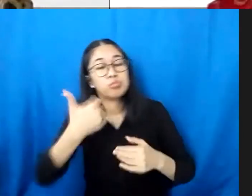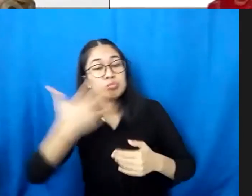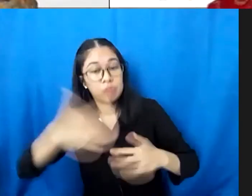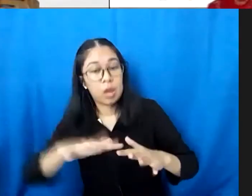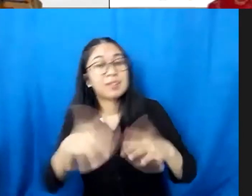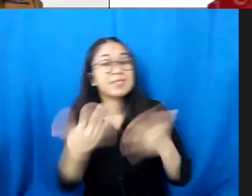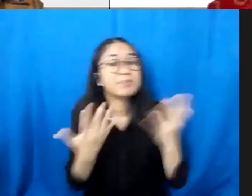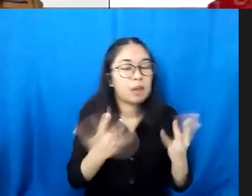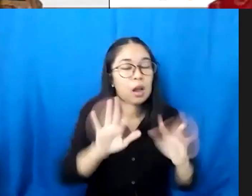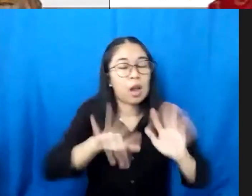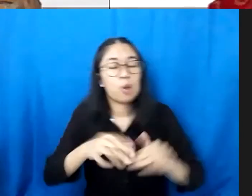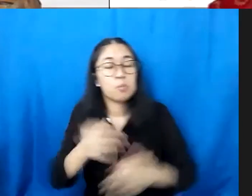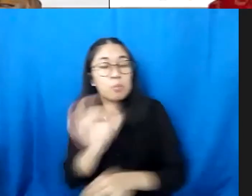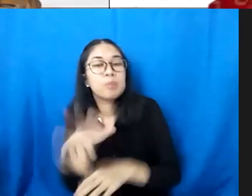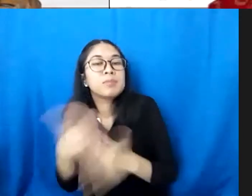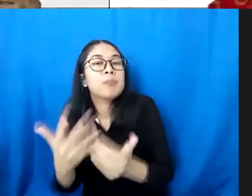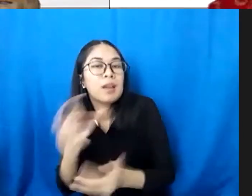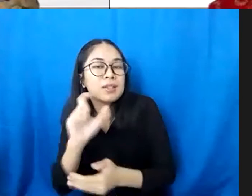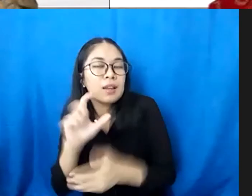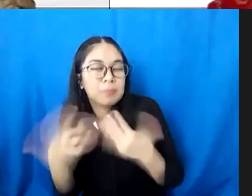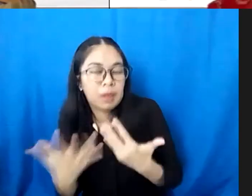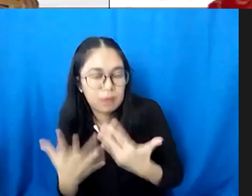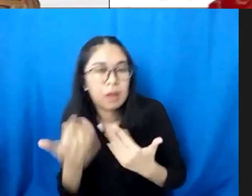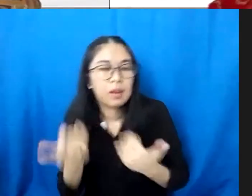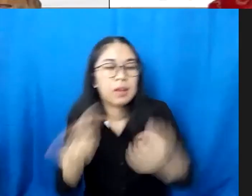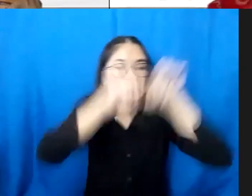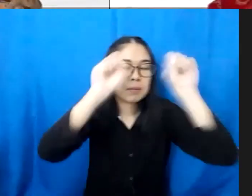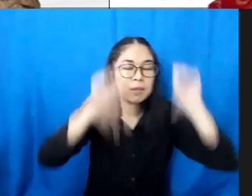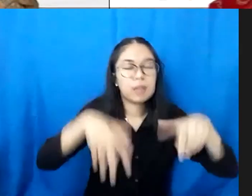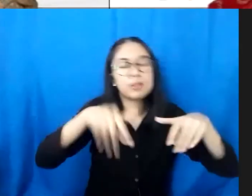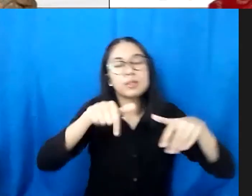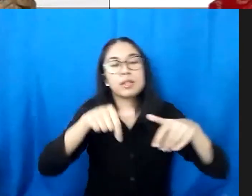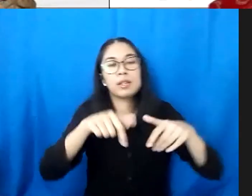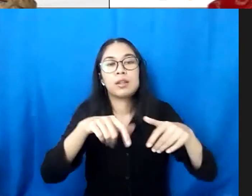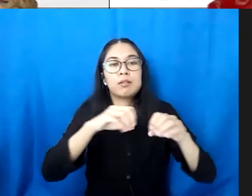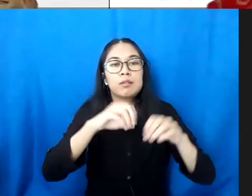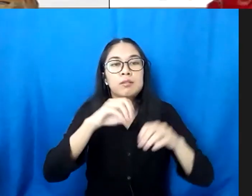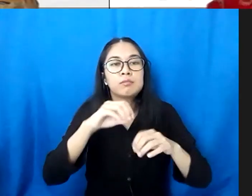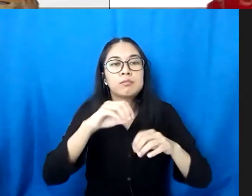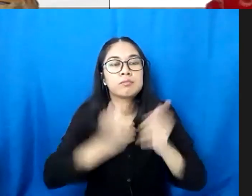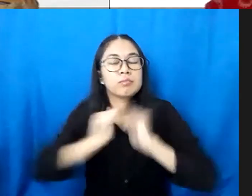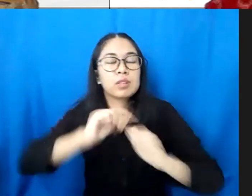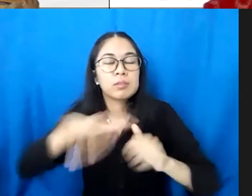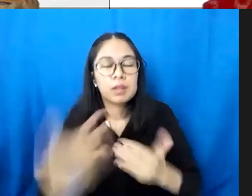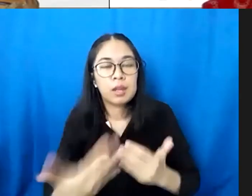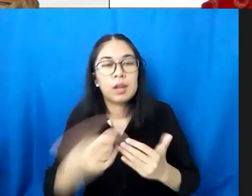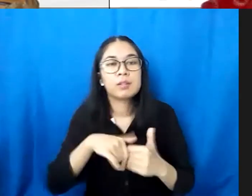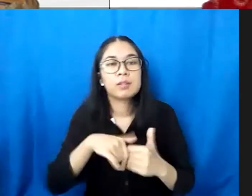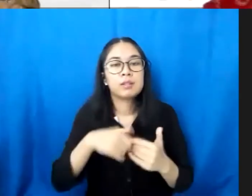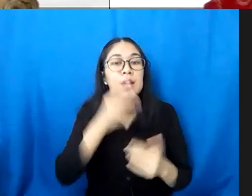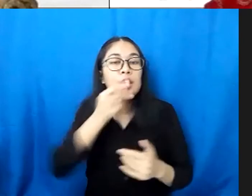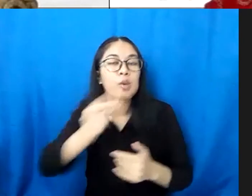pada level kebijakan implementasi operasional supervisi monitoring perlu ditingkatkan bagaimana rekomendasi Prof